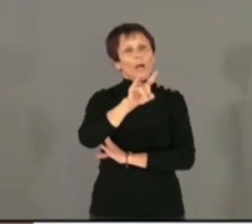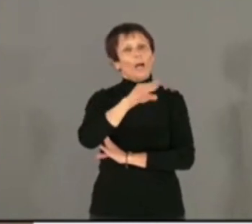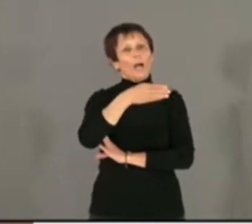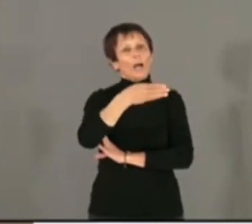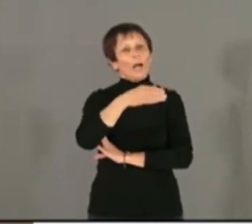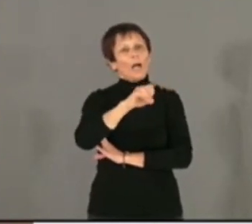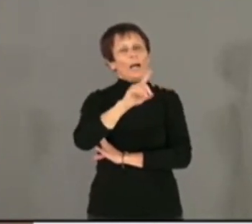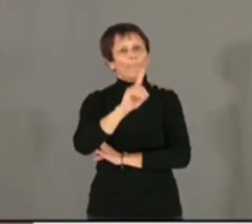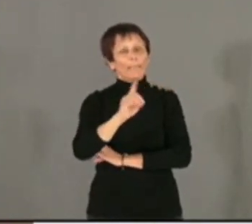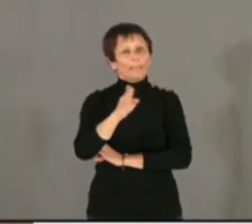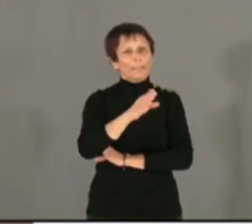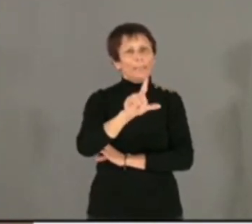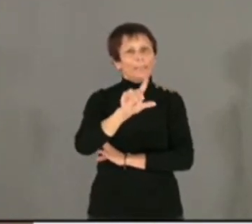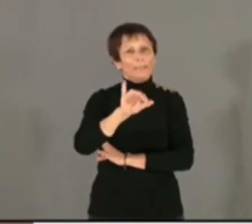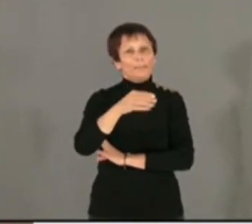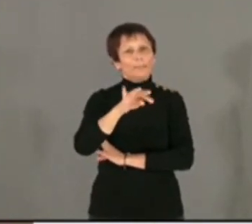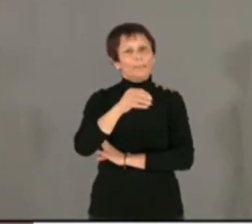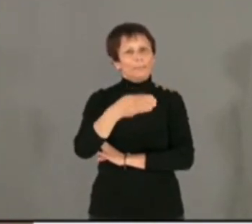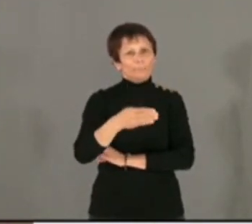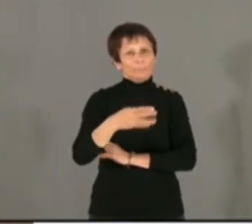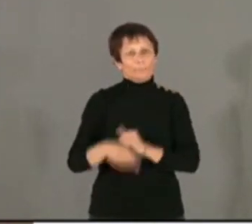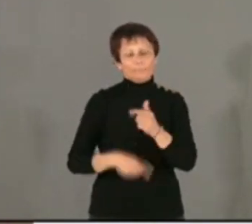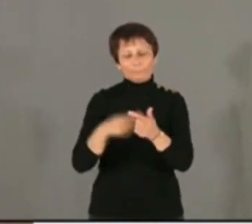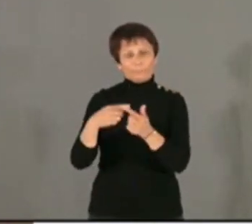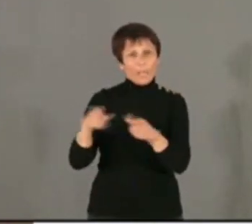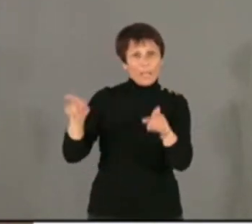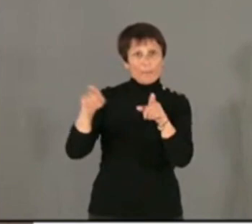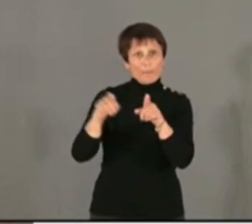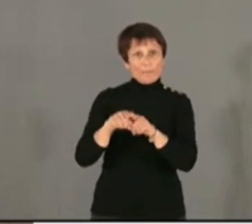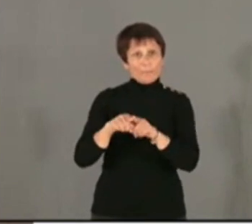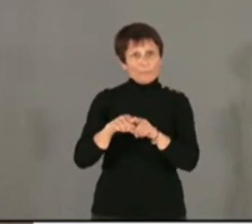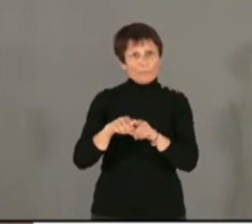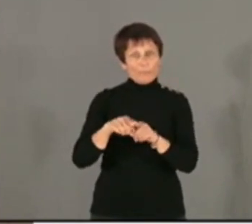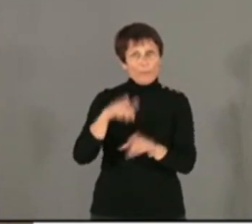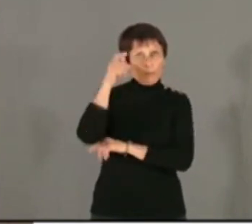Gloire, honneur et reconnaissance éternelle à Ahmed Latim.